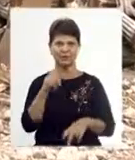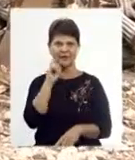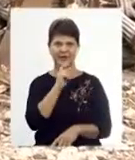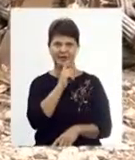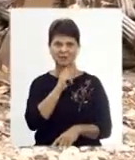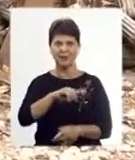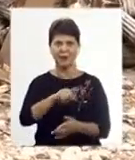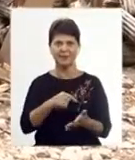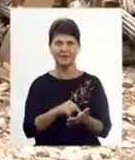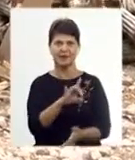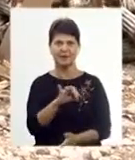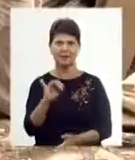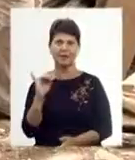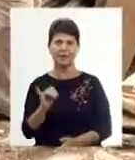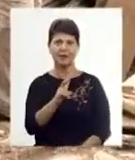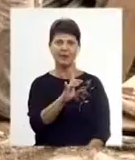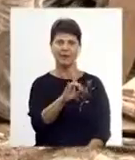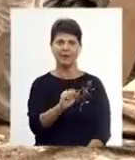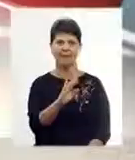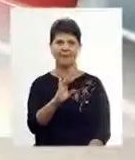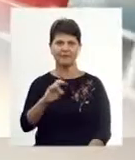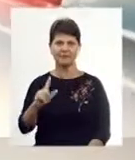Вінницької міської ради Ігор Кравець.